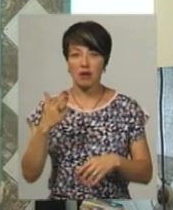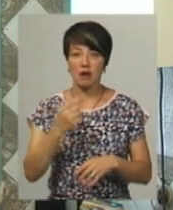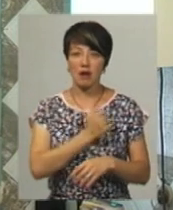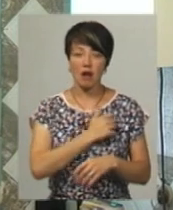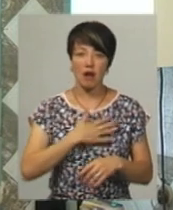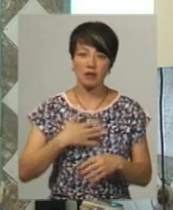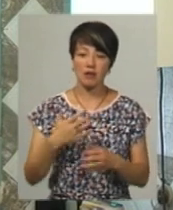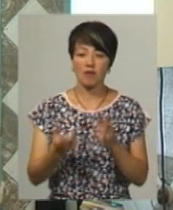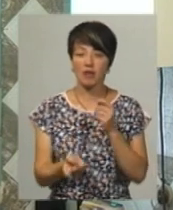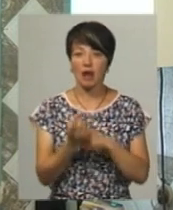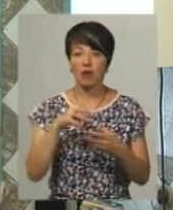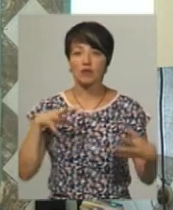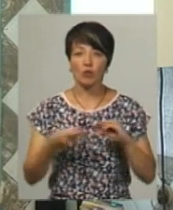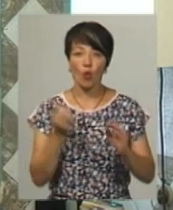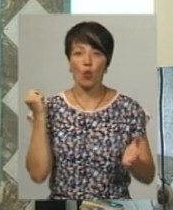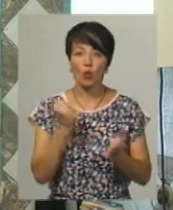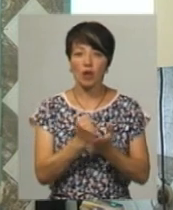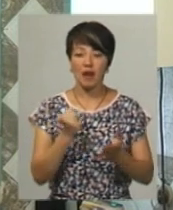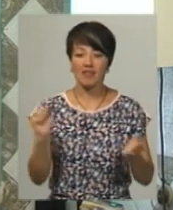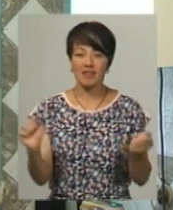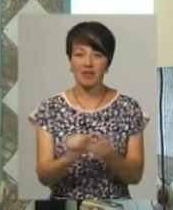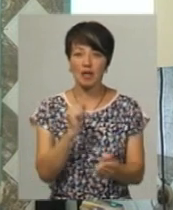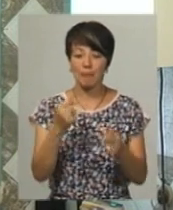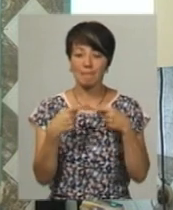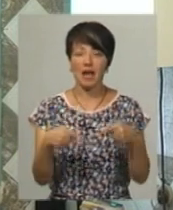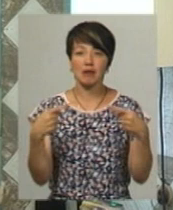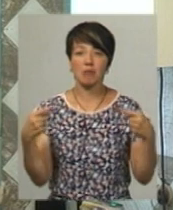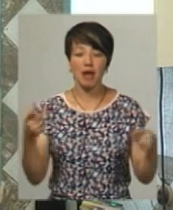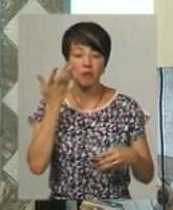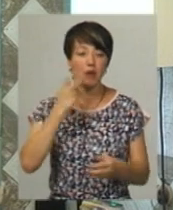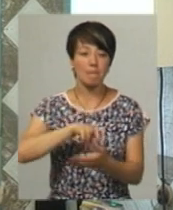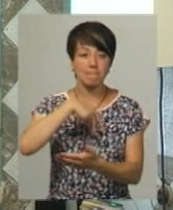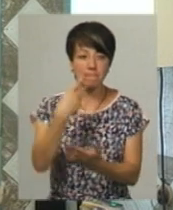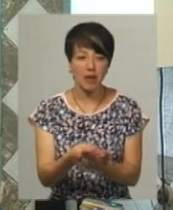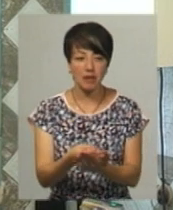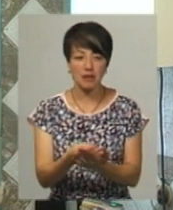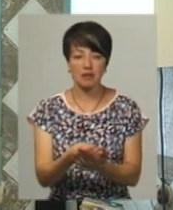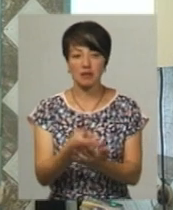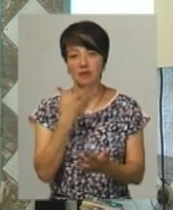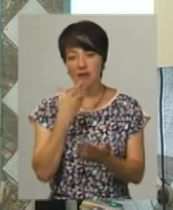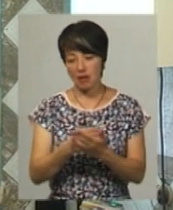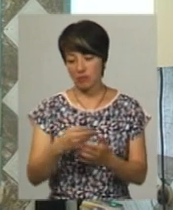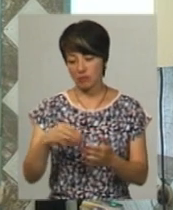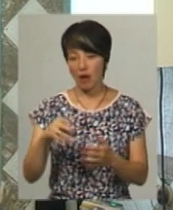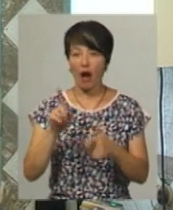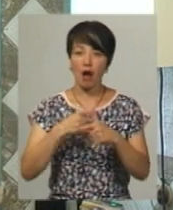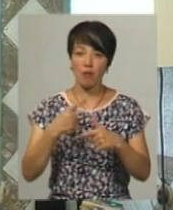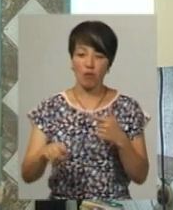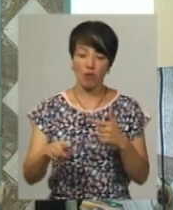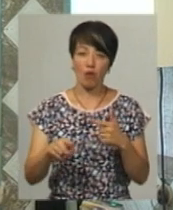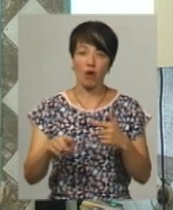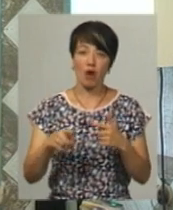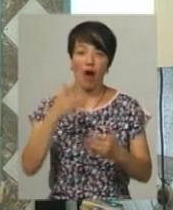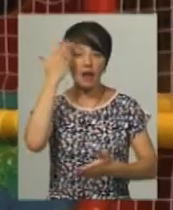Такі травми виникають внаслідок ударів об тверді предмети при падінні, як з власного росту, так і падінні з